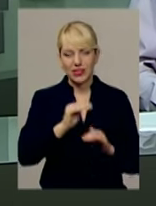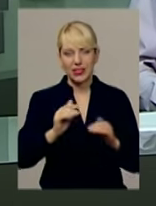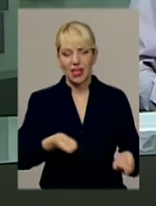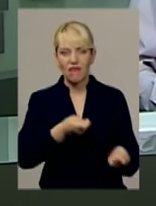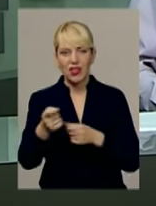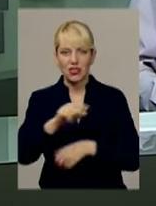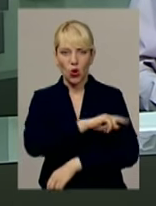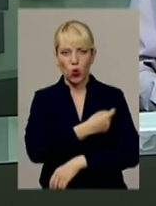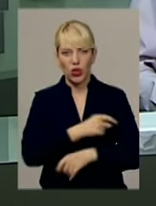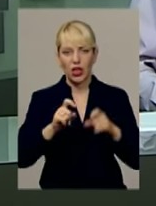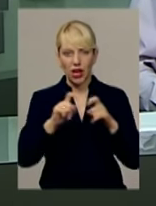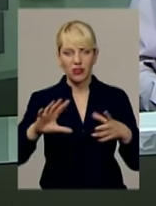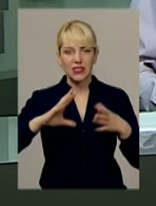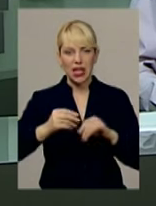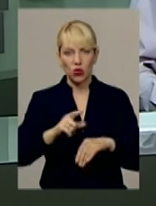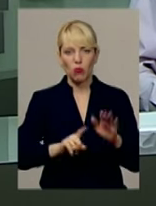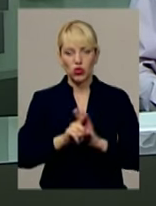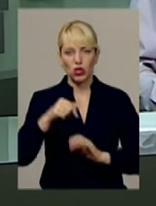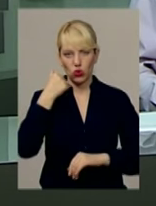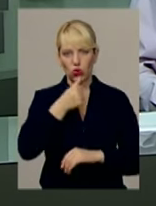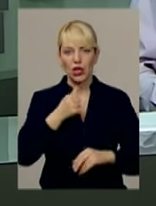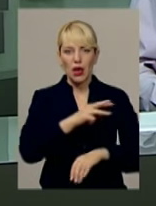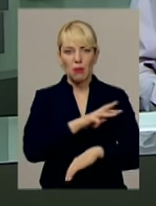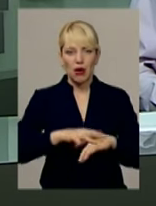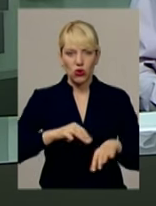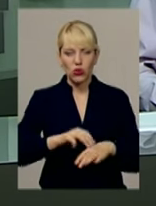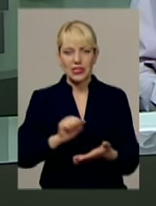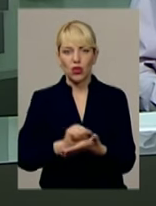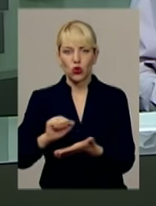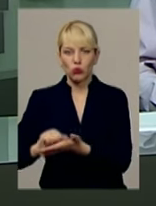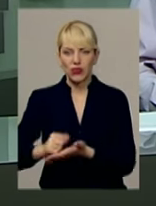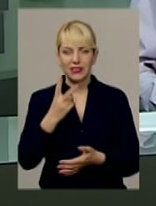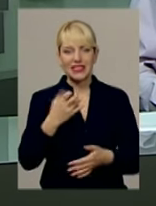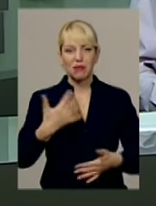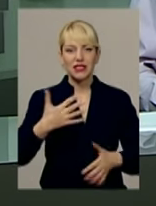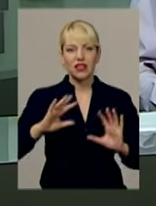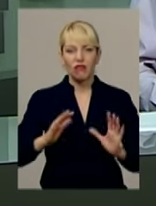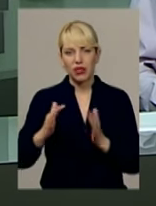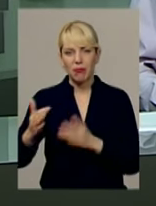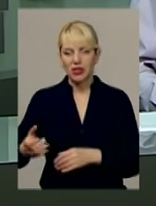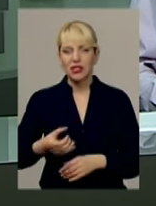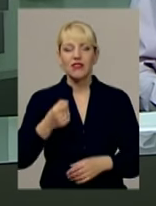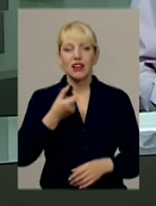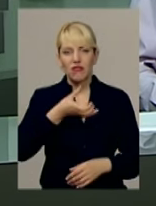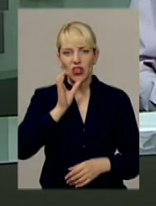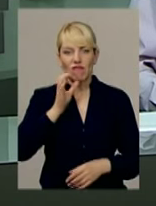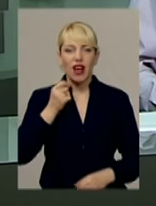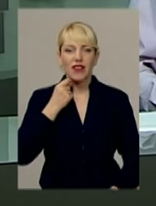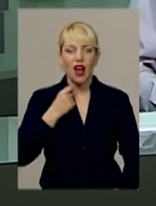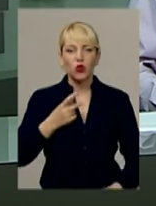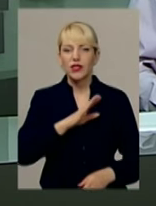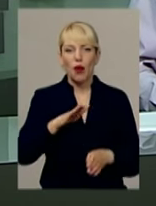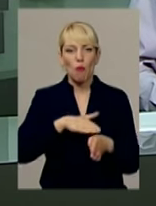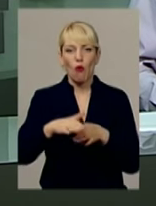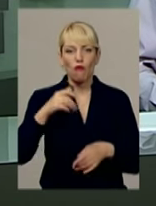лікарні. Загалом з початку року правоохоронці задокументували понад 250 випадків вживання алкоголю неповнолітніми і